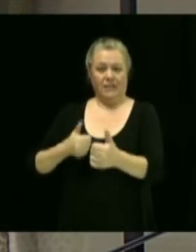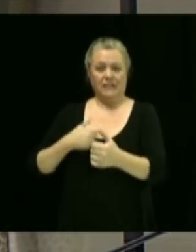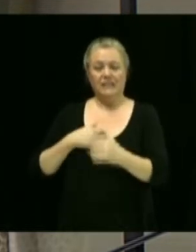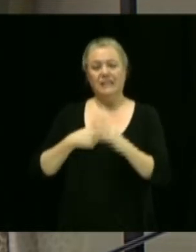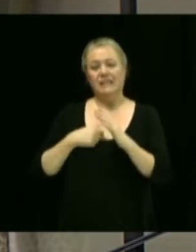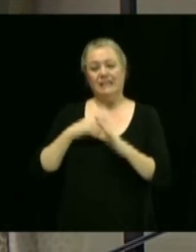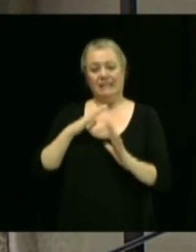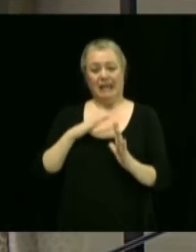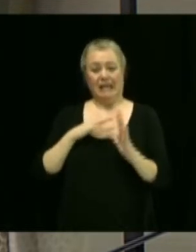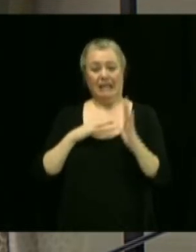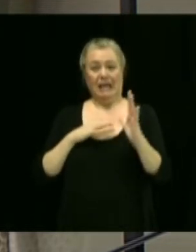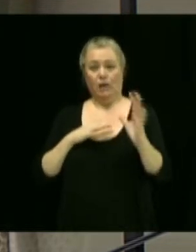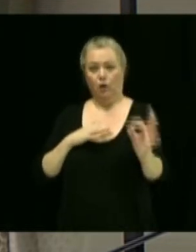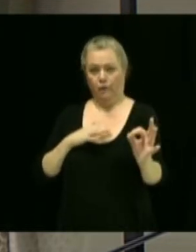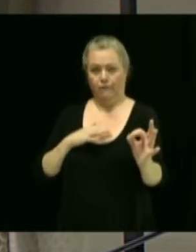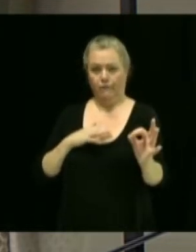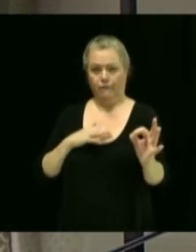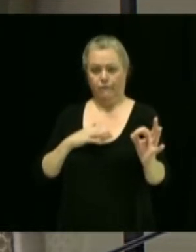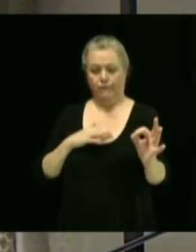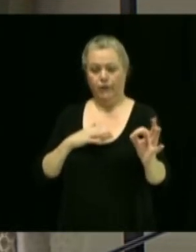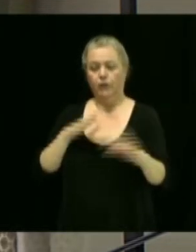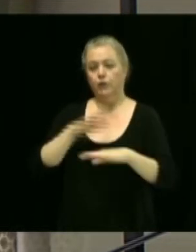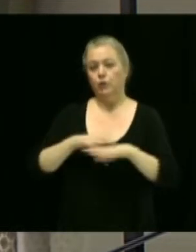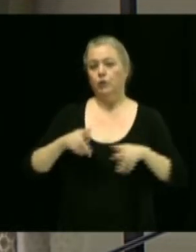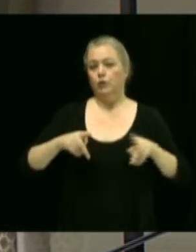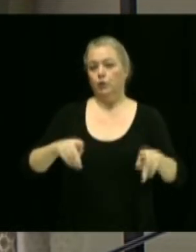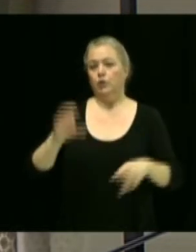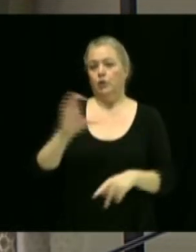Champlain sur une distance d'environ 30 m.